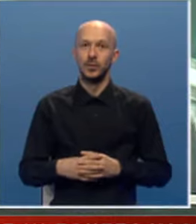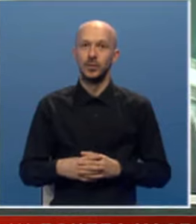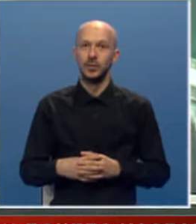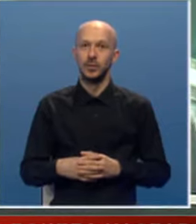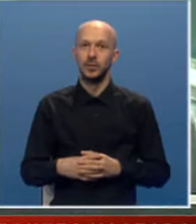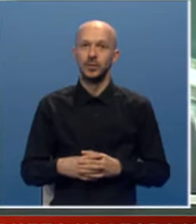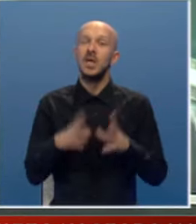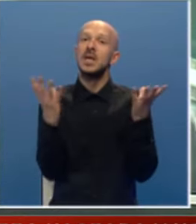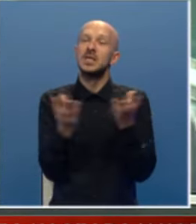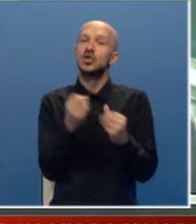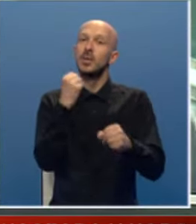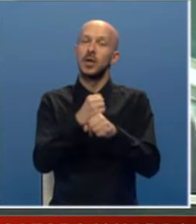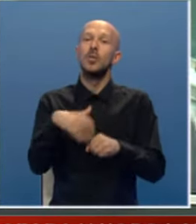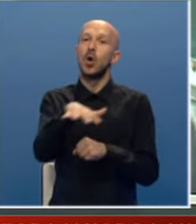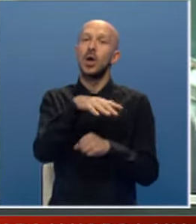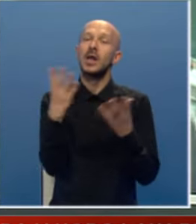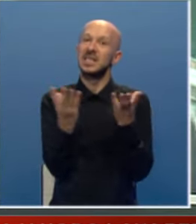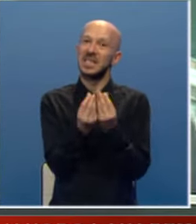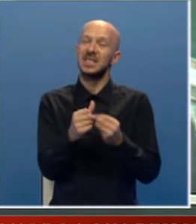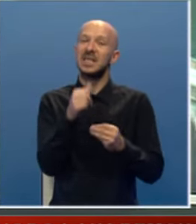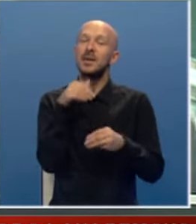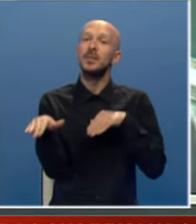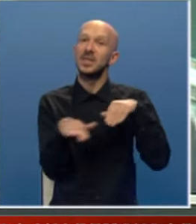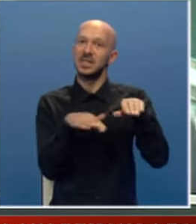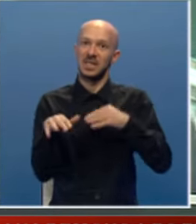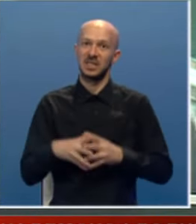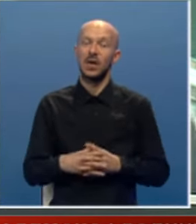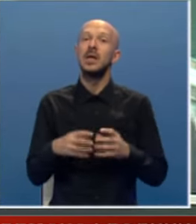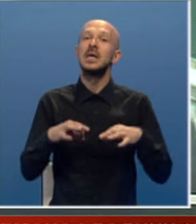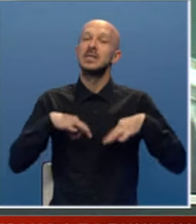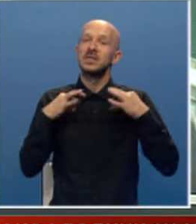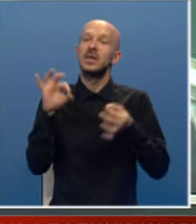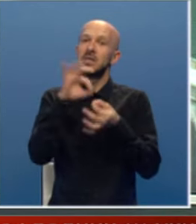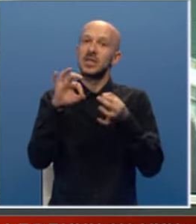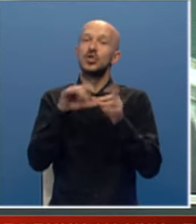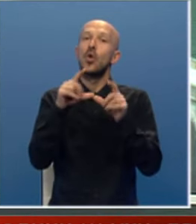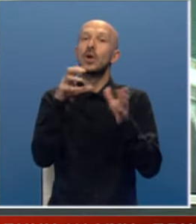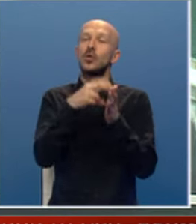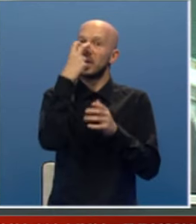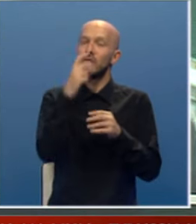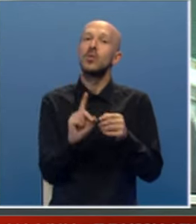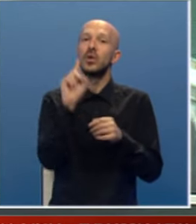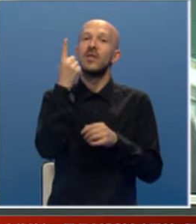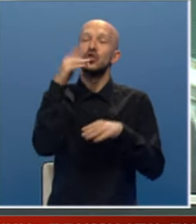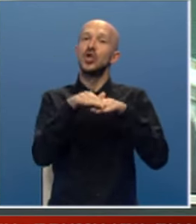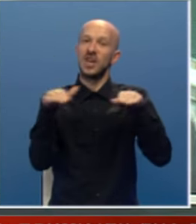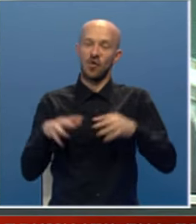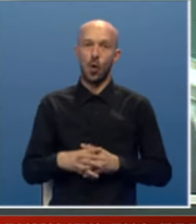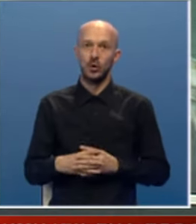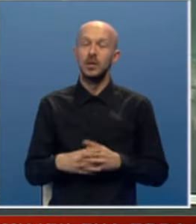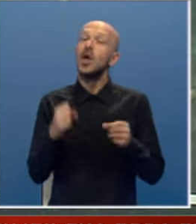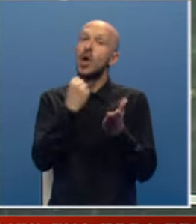Zajedničkim radom Lokalne zajednice i Rasornog ministarstva zdravstvena zaštita u Prnjavoru podignuta je na viši nivo.